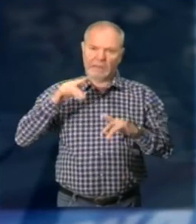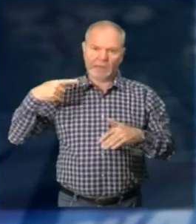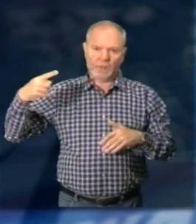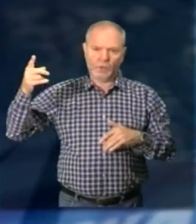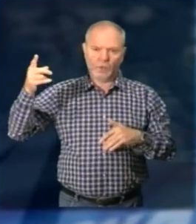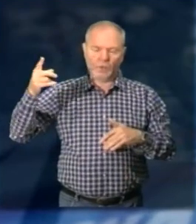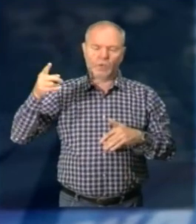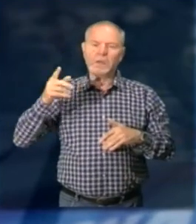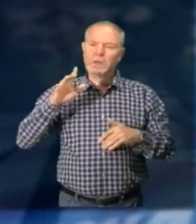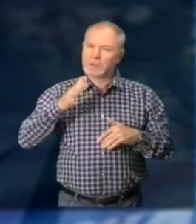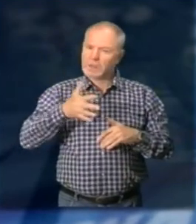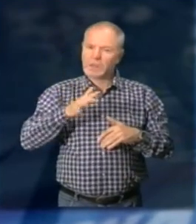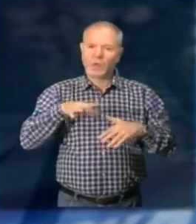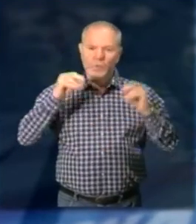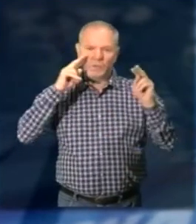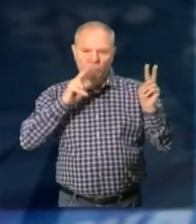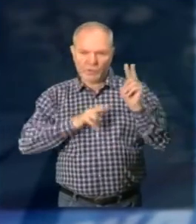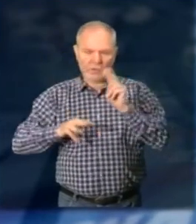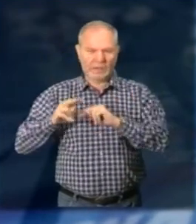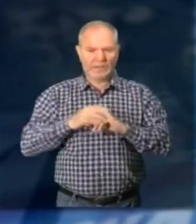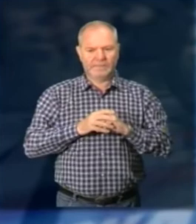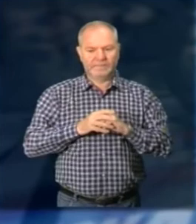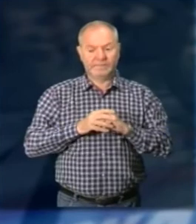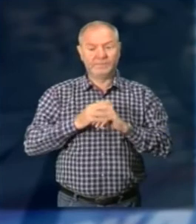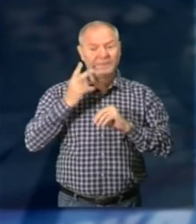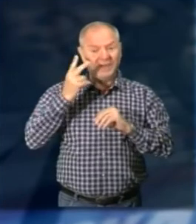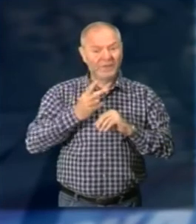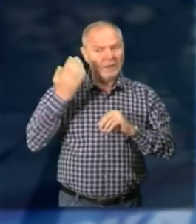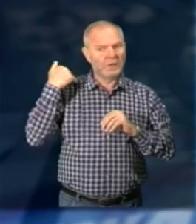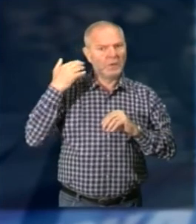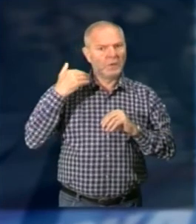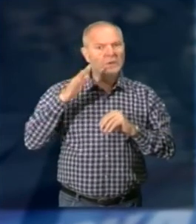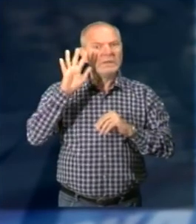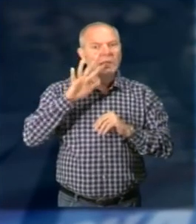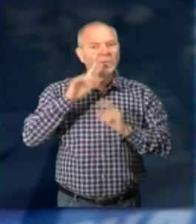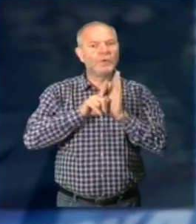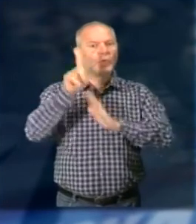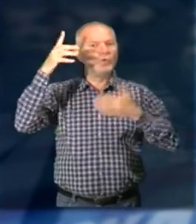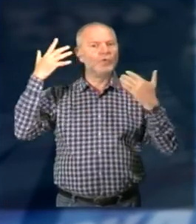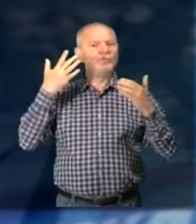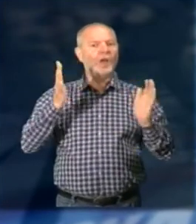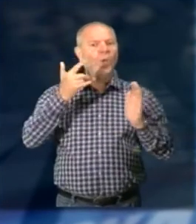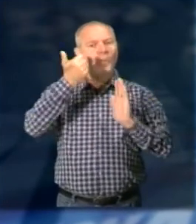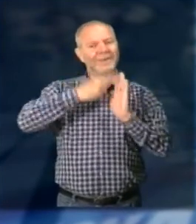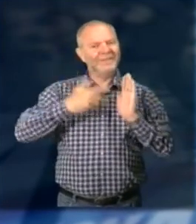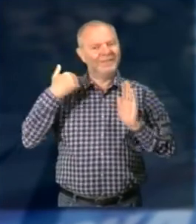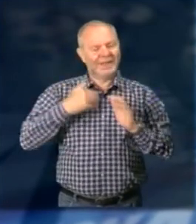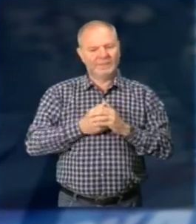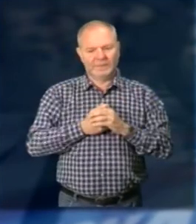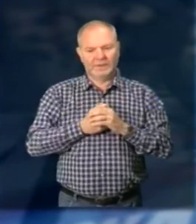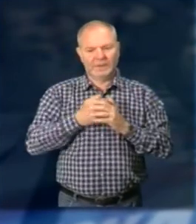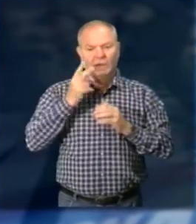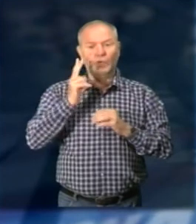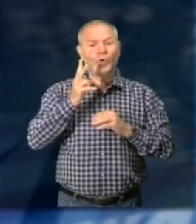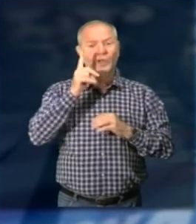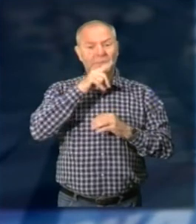giorni in Svizzera ripartiranno le ricerche Il mistero della scomparsa di Manuela Pareva essere giunto ad una soluzione Un mese fa Esattamente il